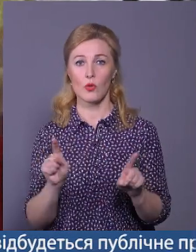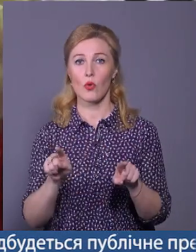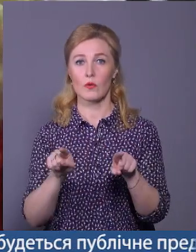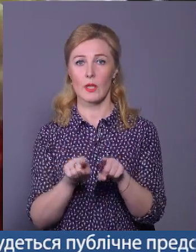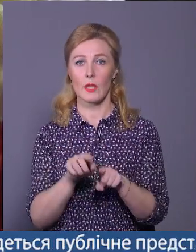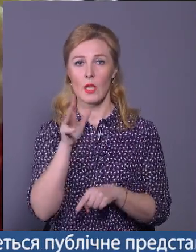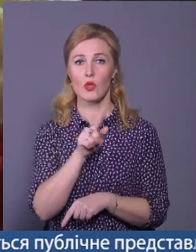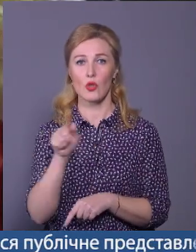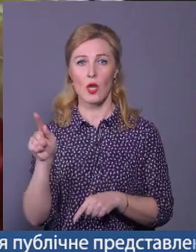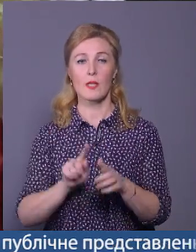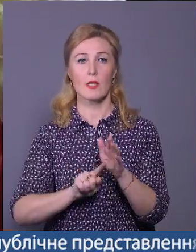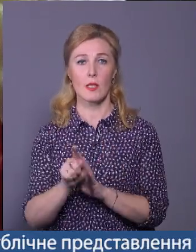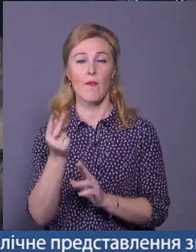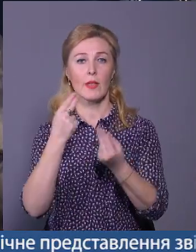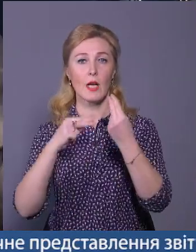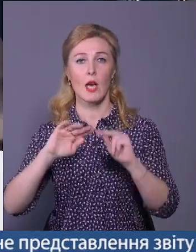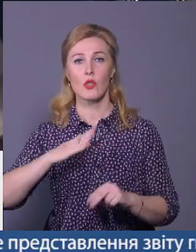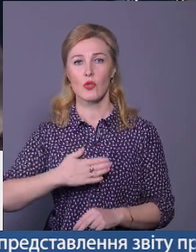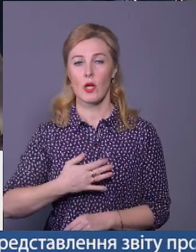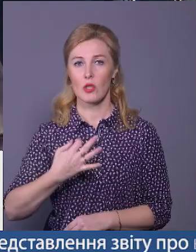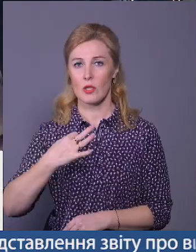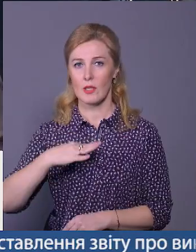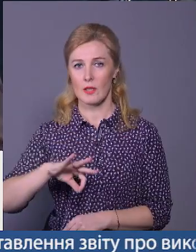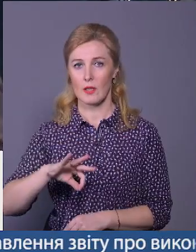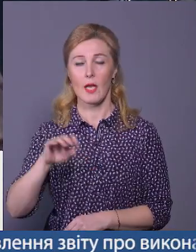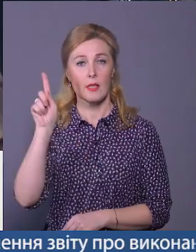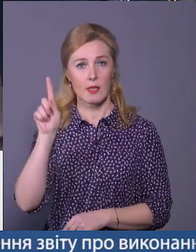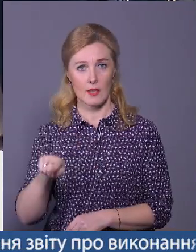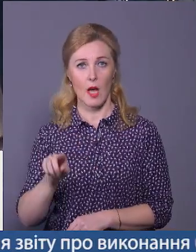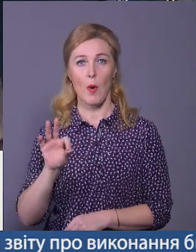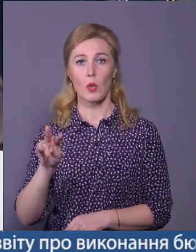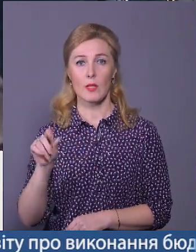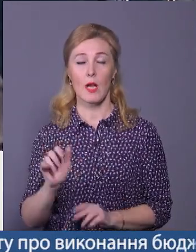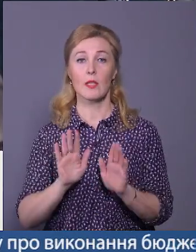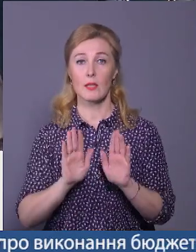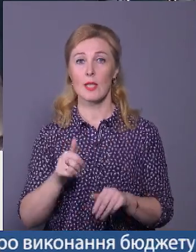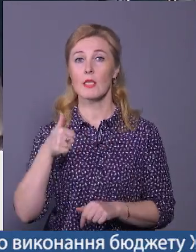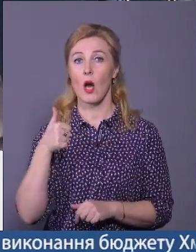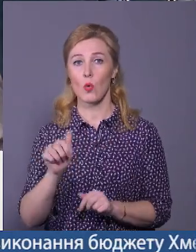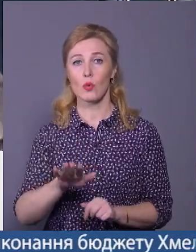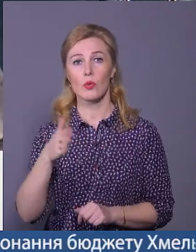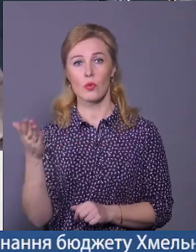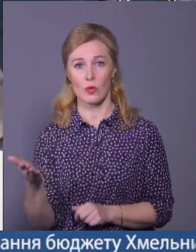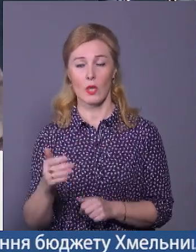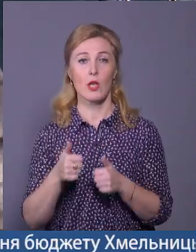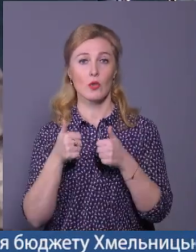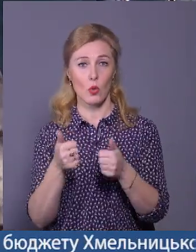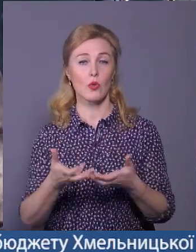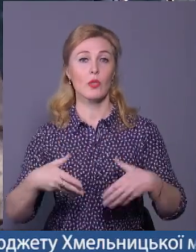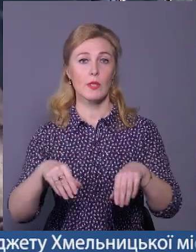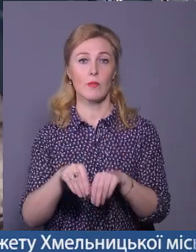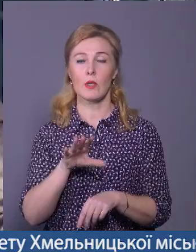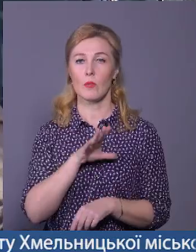час настав, що гинуть найкращі наші сини. Ми знаємо Олександра тільки з хорошої сторони. Тому що з хорошої сім'ї.